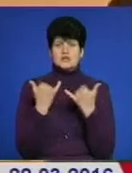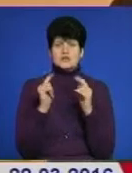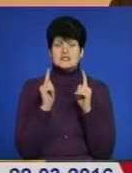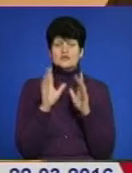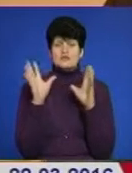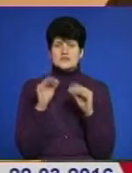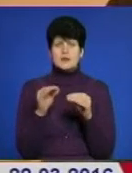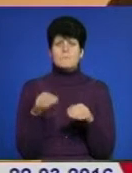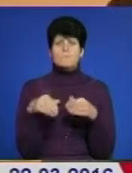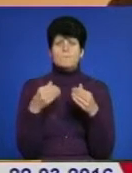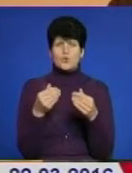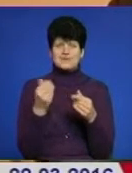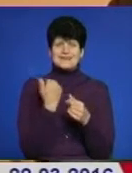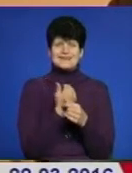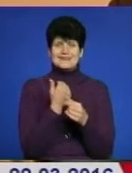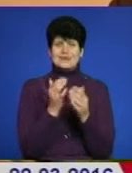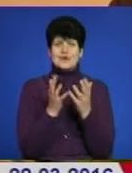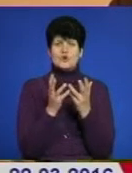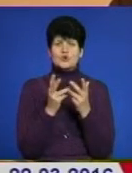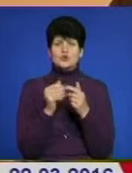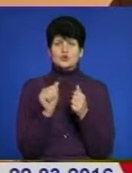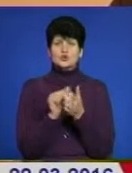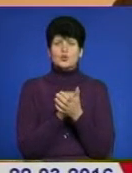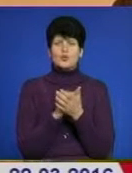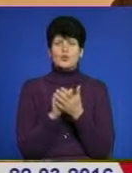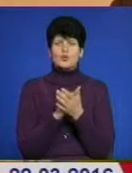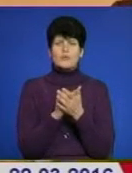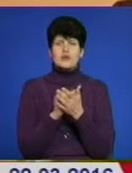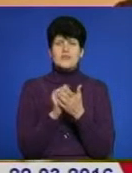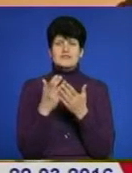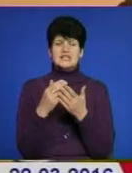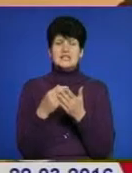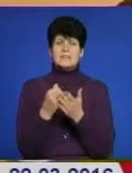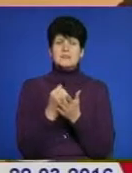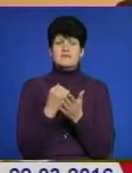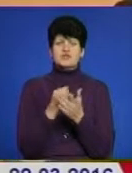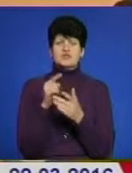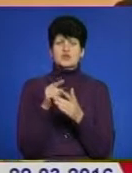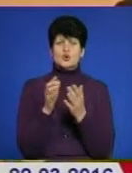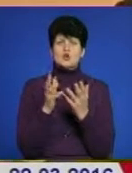поданих їхніх розрахунків, документів, які підтверджують ті розрахунки,